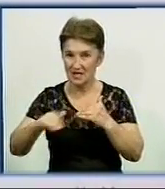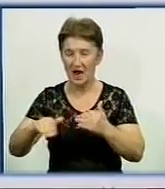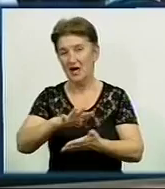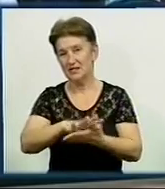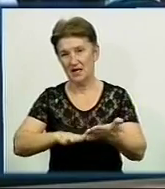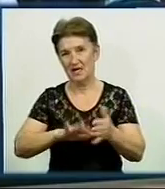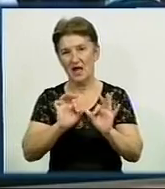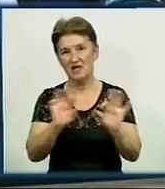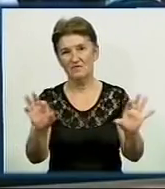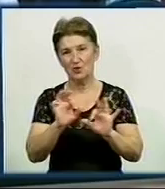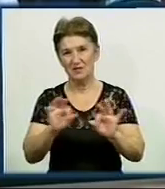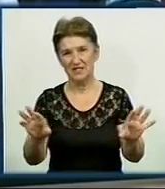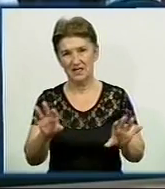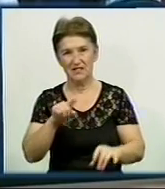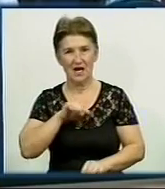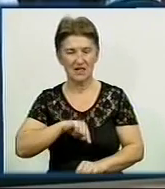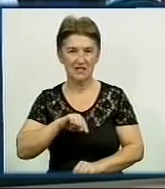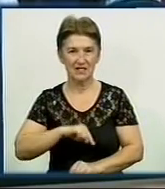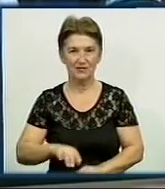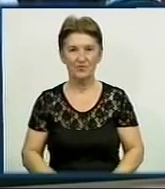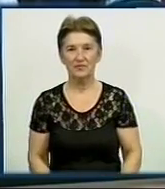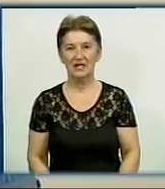характер, наголошують члени топонімічної комісії.